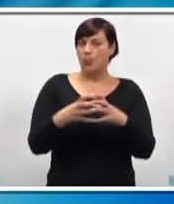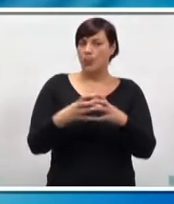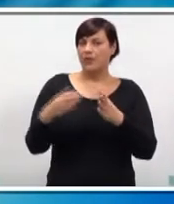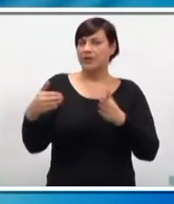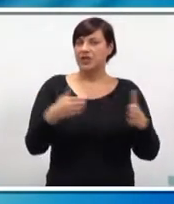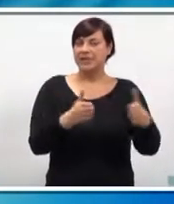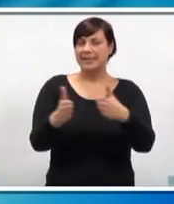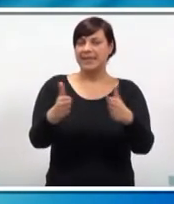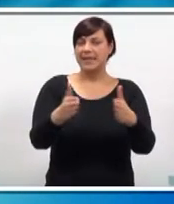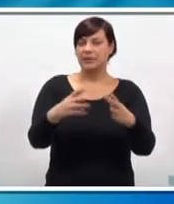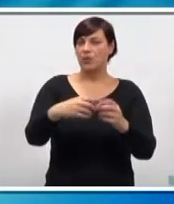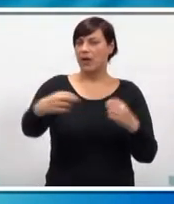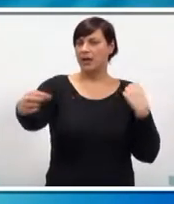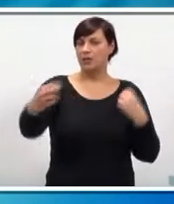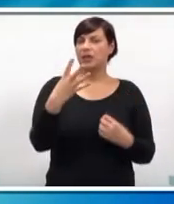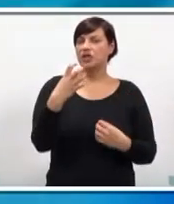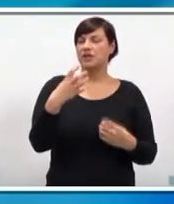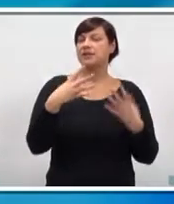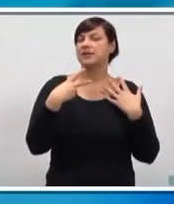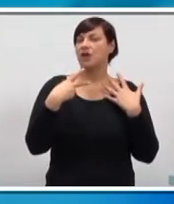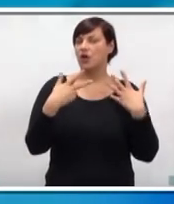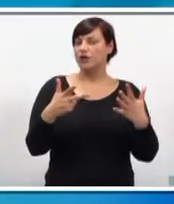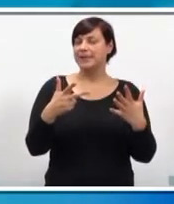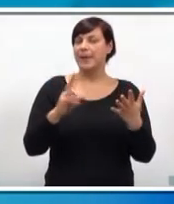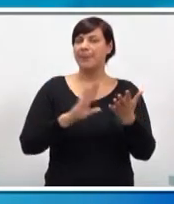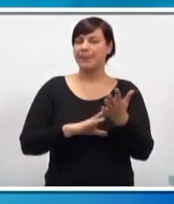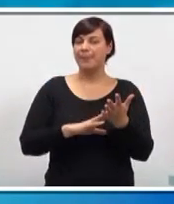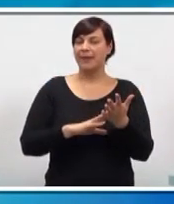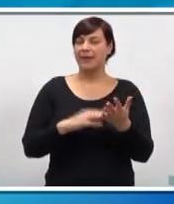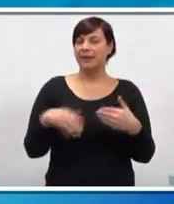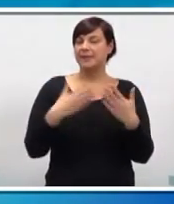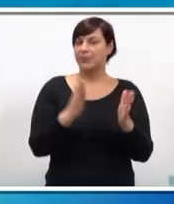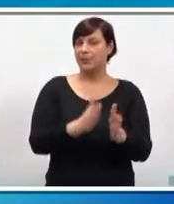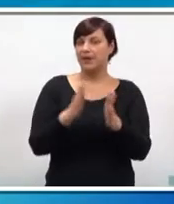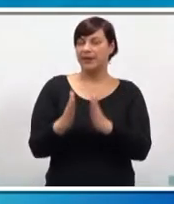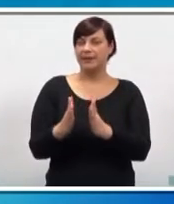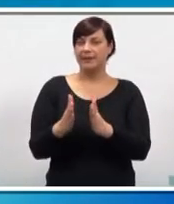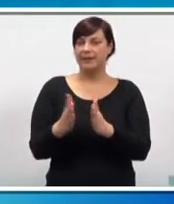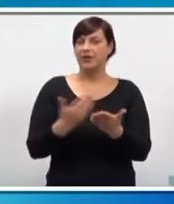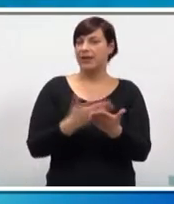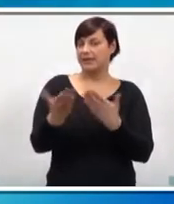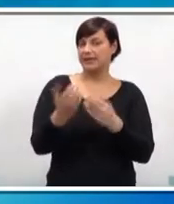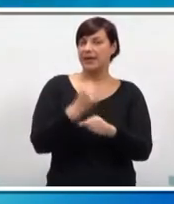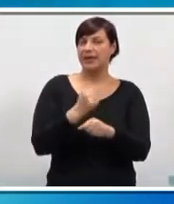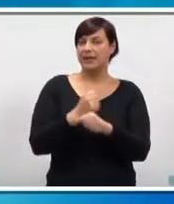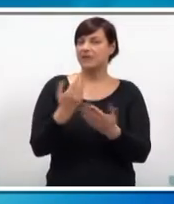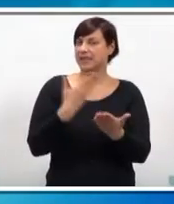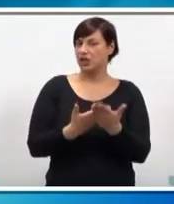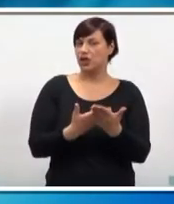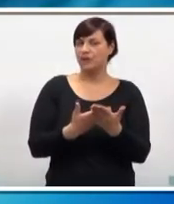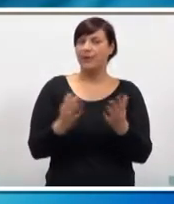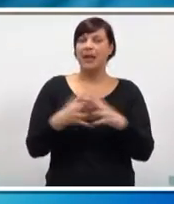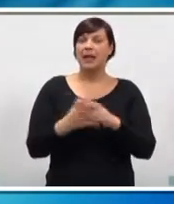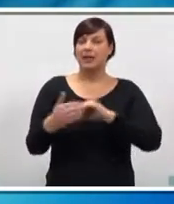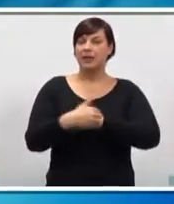prilaznu cestu koja je duga 418 metara i za samo taj dio je izdana ova građevinska dozvola.